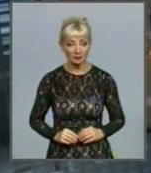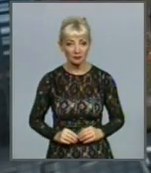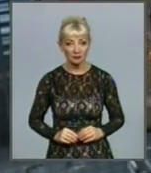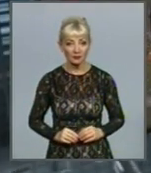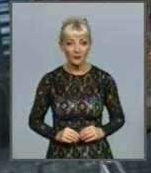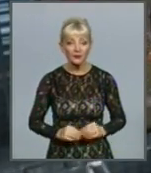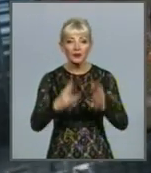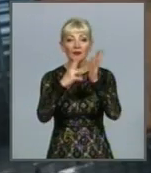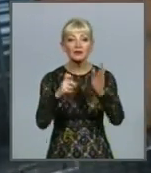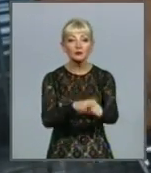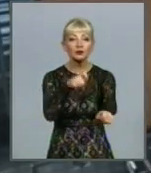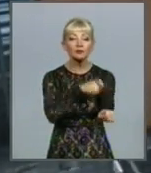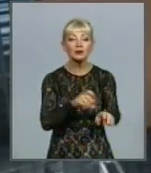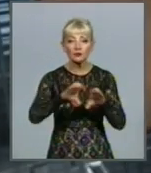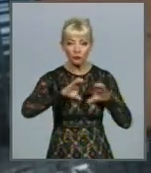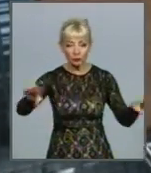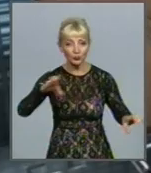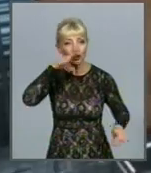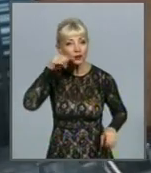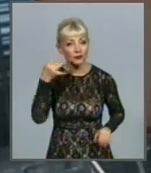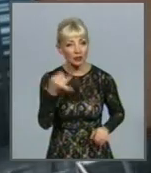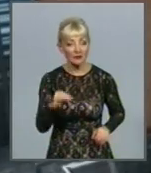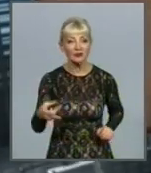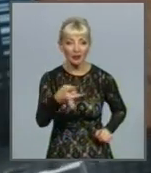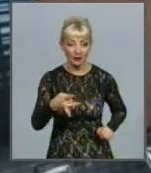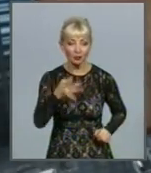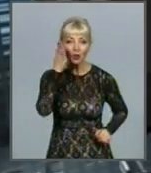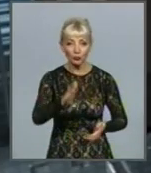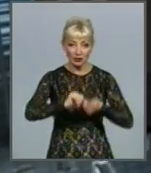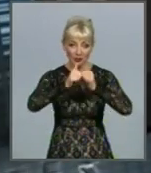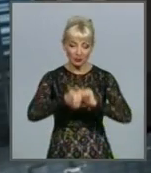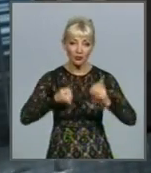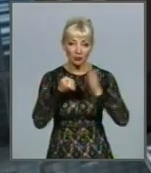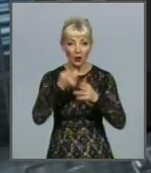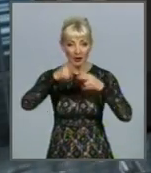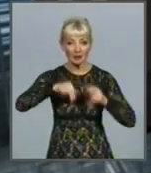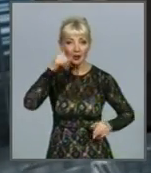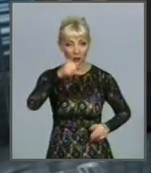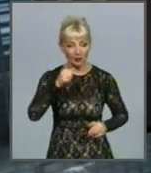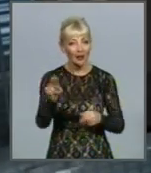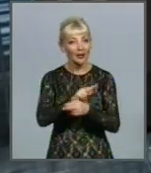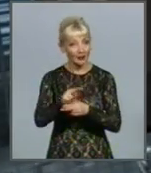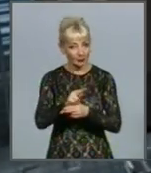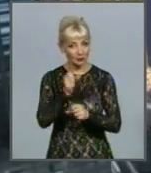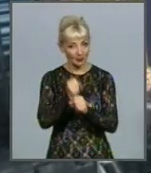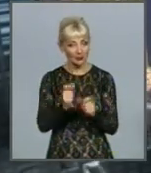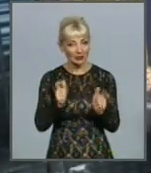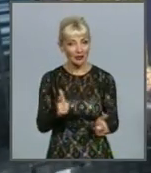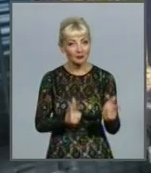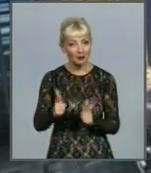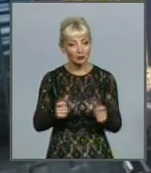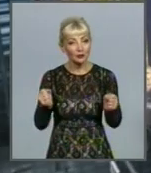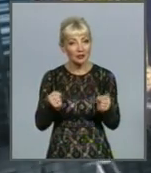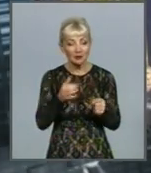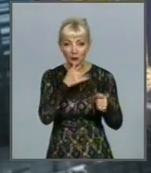800 метрів мережі трубопроводу у Шевченківському мікрорайоні буде замінено до кінця року. Ремонтні роботи у рамках підготовки до